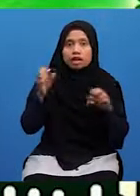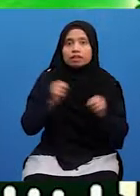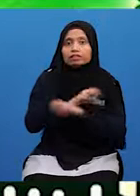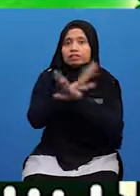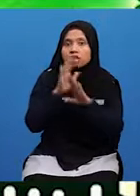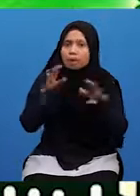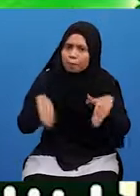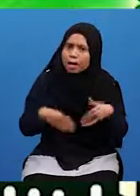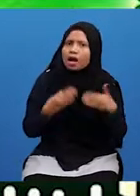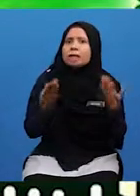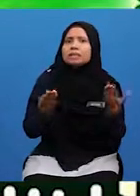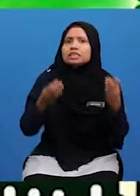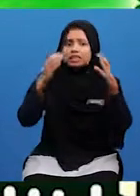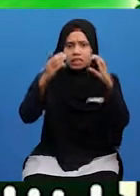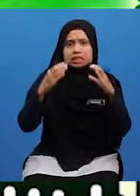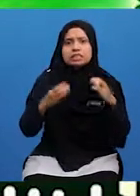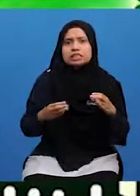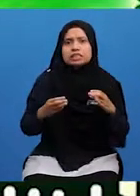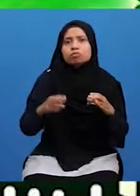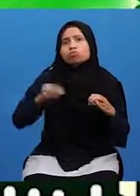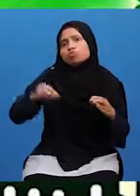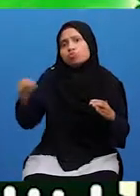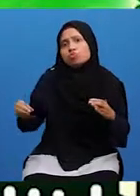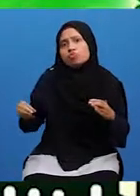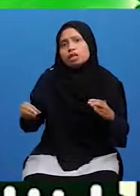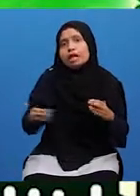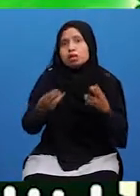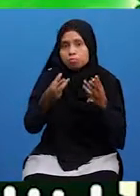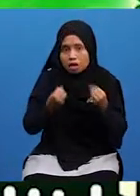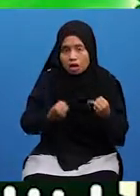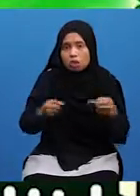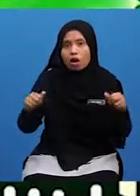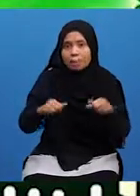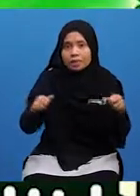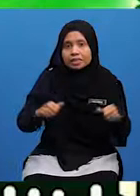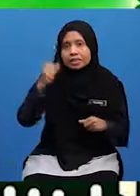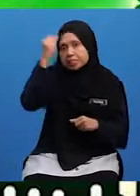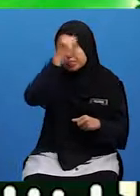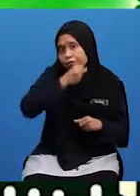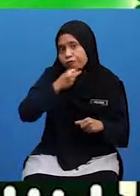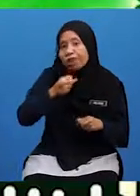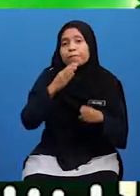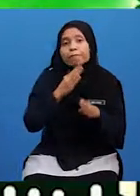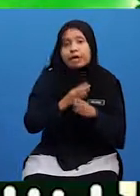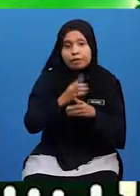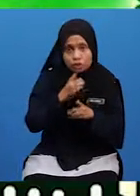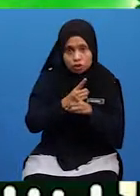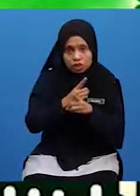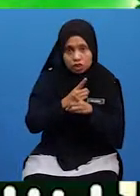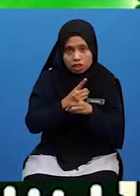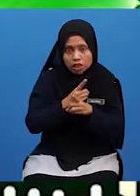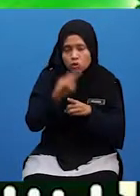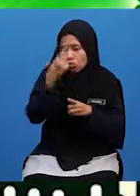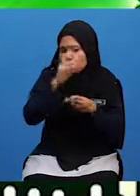Terangkan Bagaimana Cara-cara Murid Nak Mengamalkan Sifat Sidik Ini Maklumlah